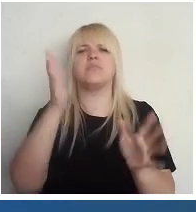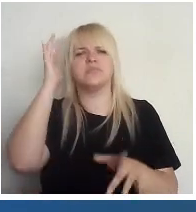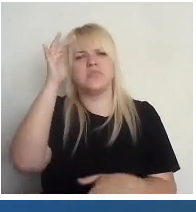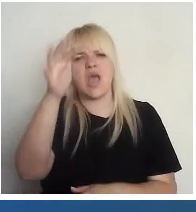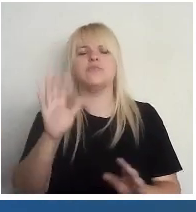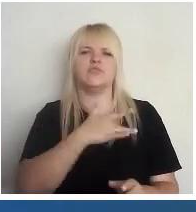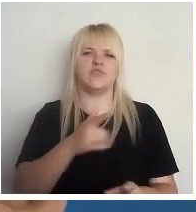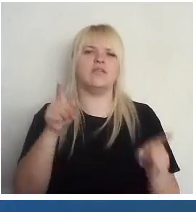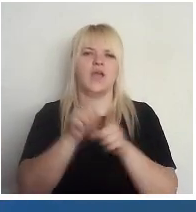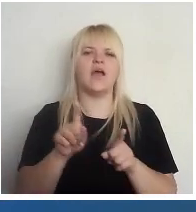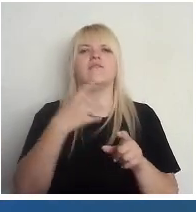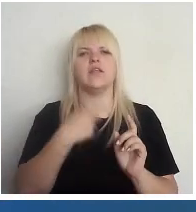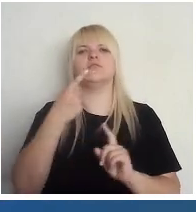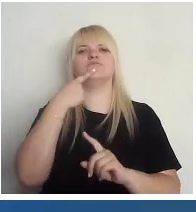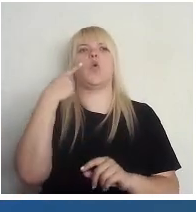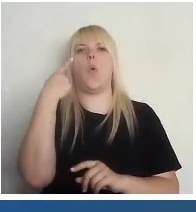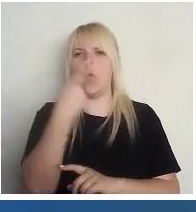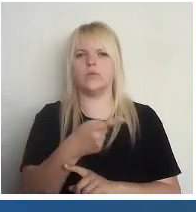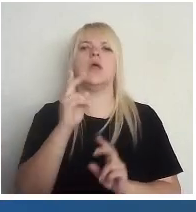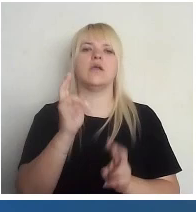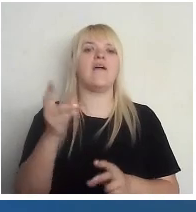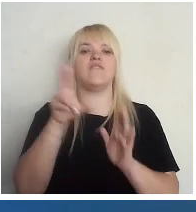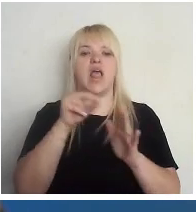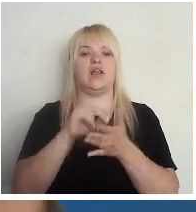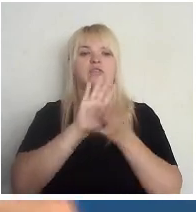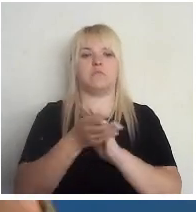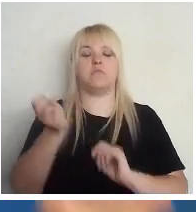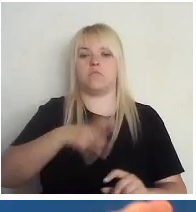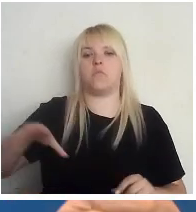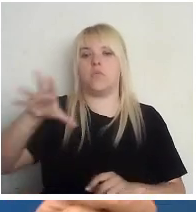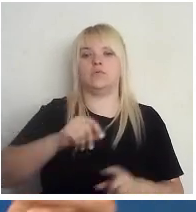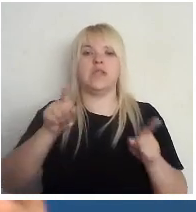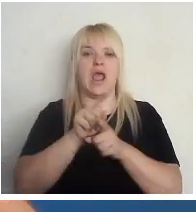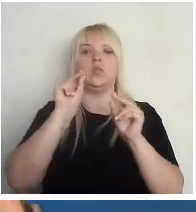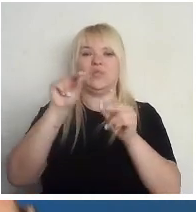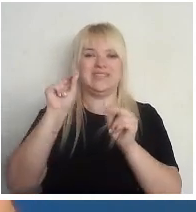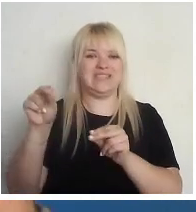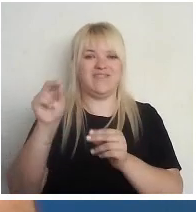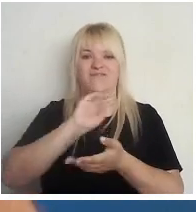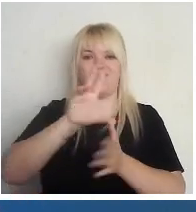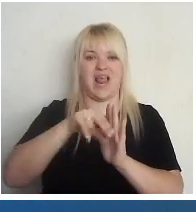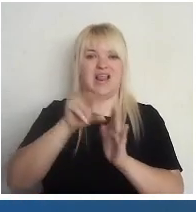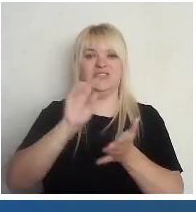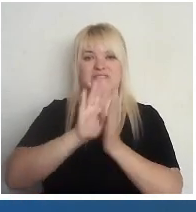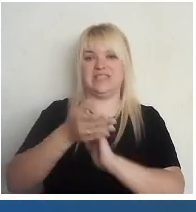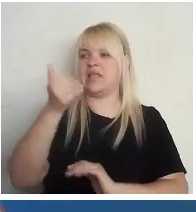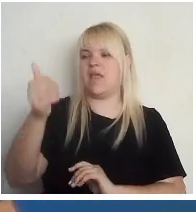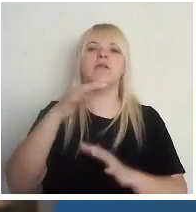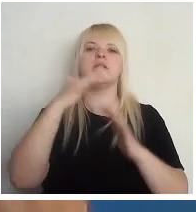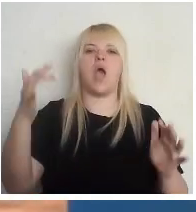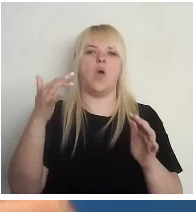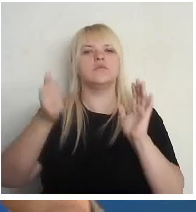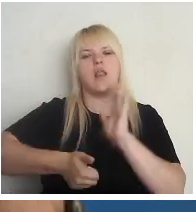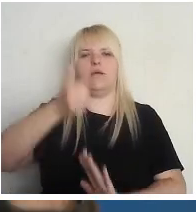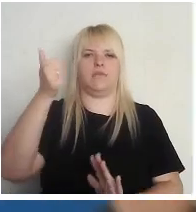ko arī jāsver, ka mūsu vēlēšanas sistēma un mūsu uzticību vēlēšanas sistēmai ir daudz labāka par to, ka mums